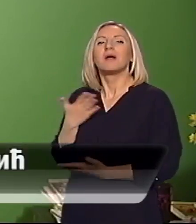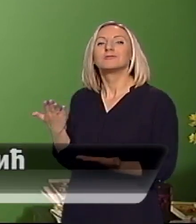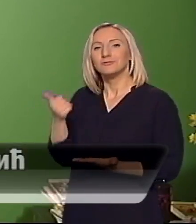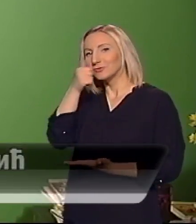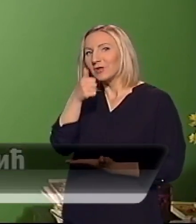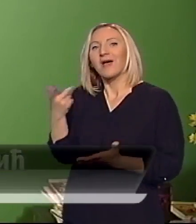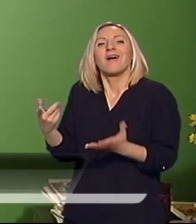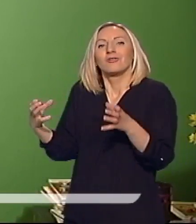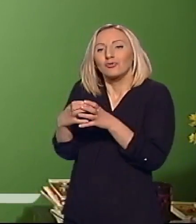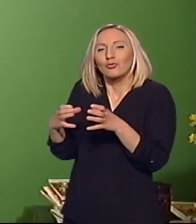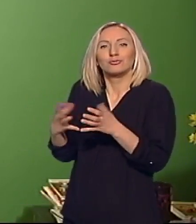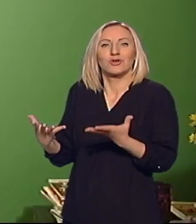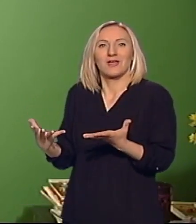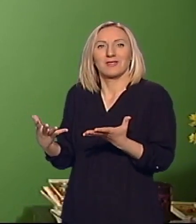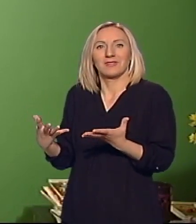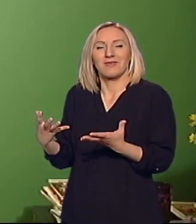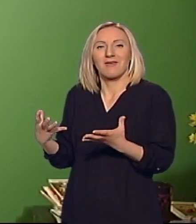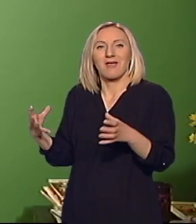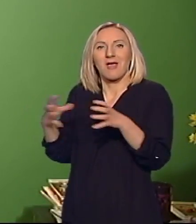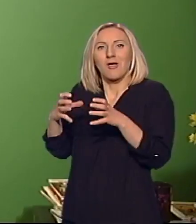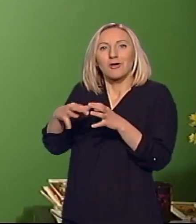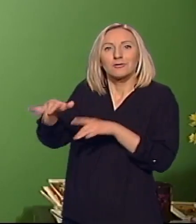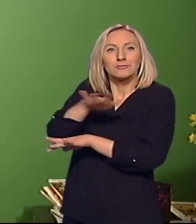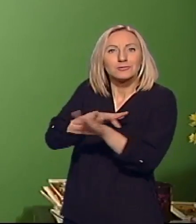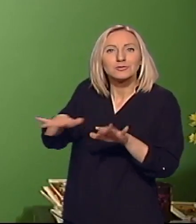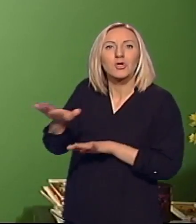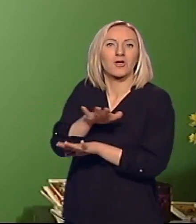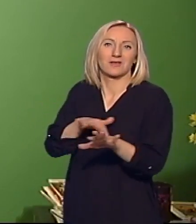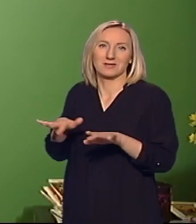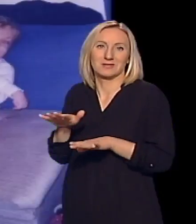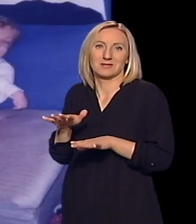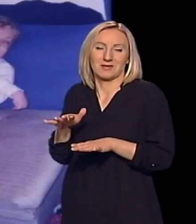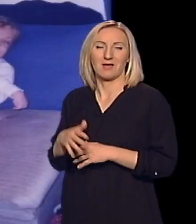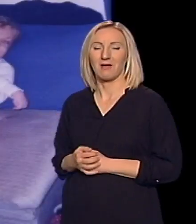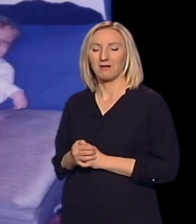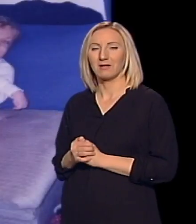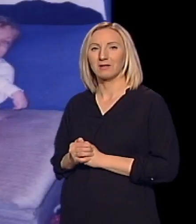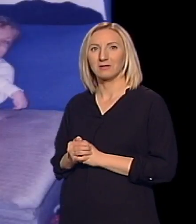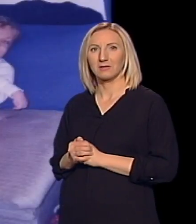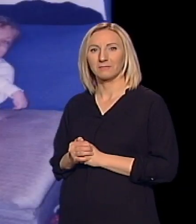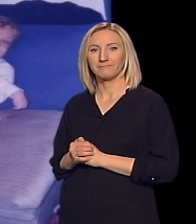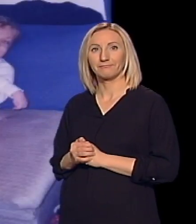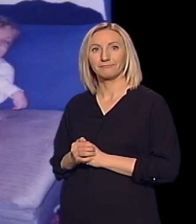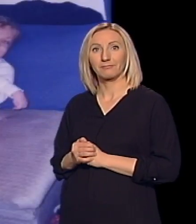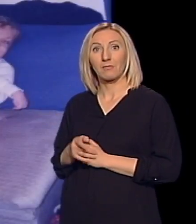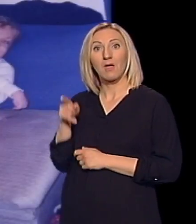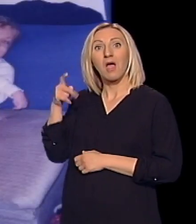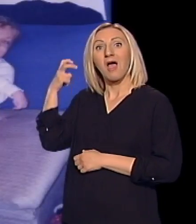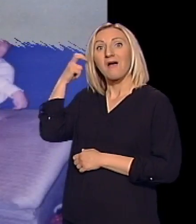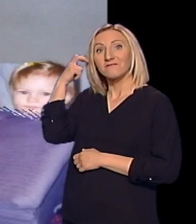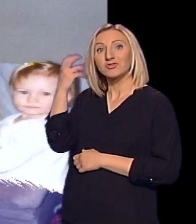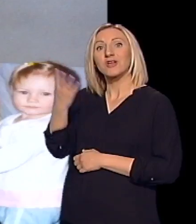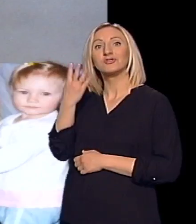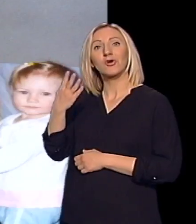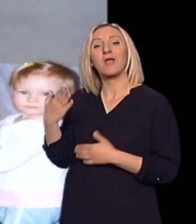neko druženje i te neke socijalne potrebe. S obzirom da je višnja četiri godine mlađa od